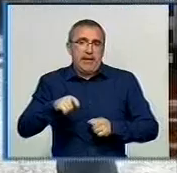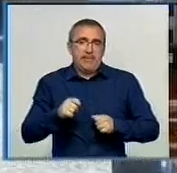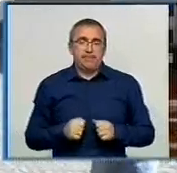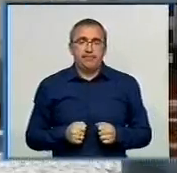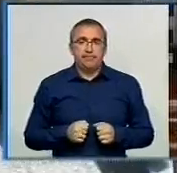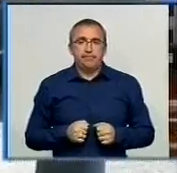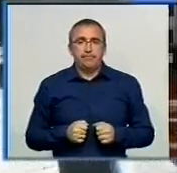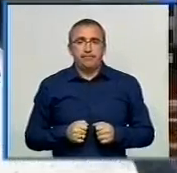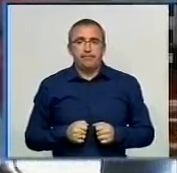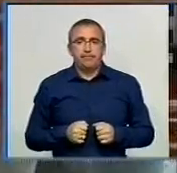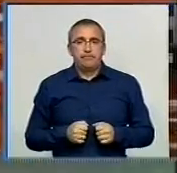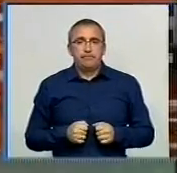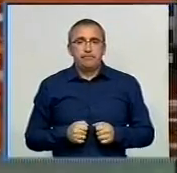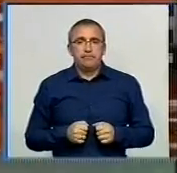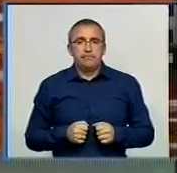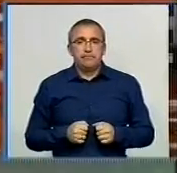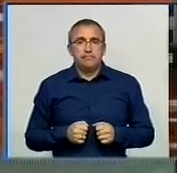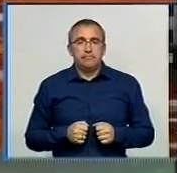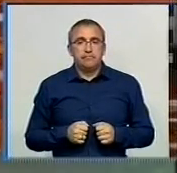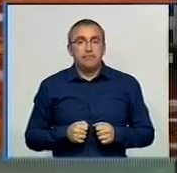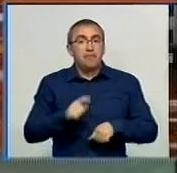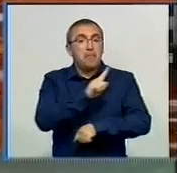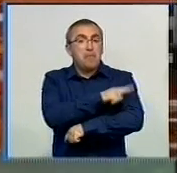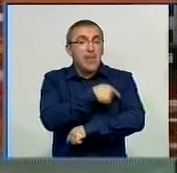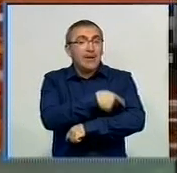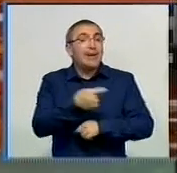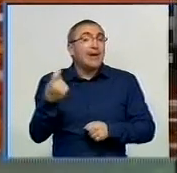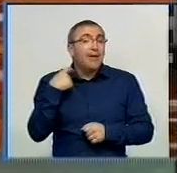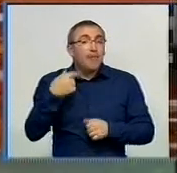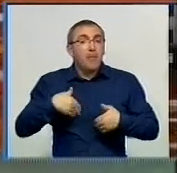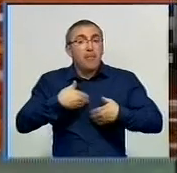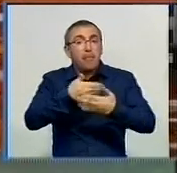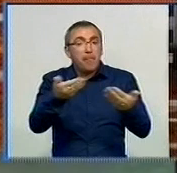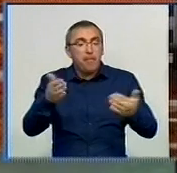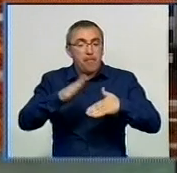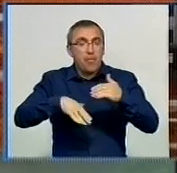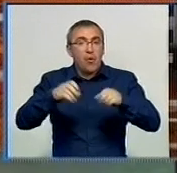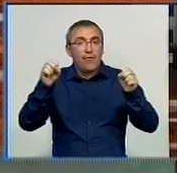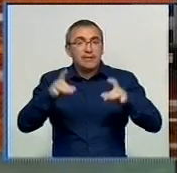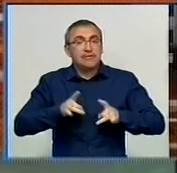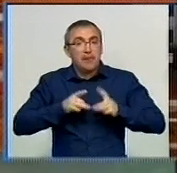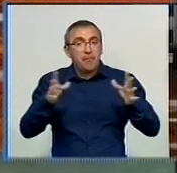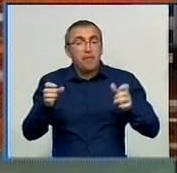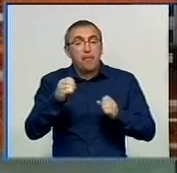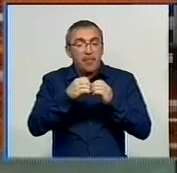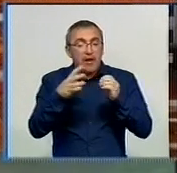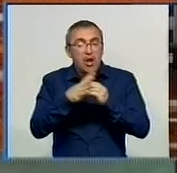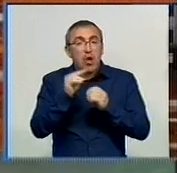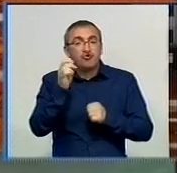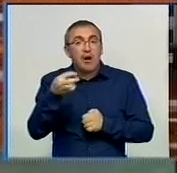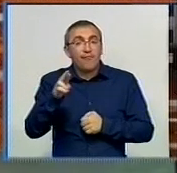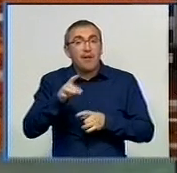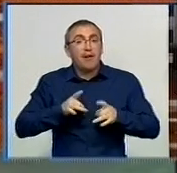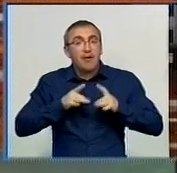Зеленкін. День за днем. Медиків Кіровоградщини привітали із професійним святом. 15 червня в Україні відзначають